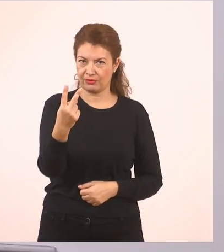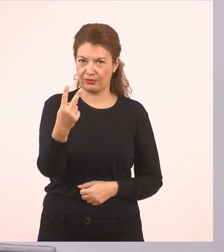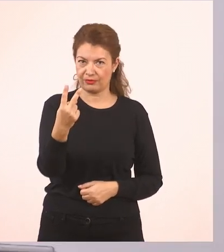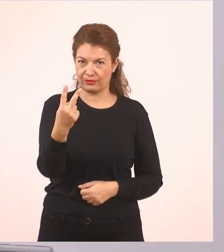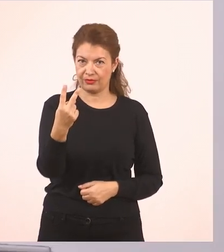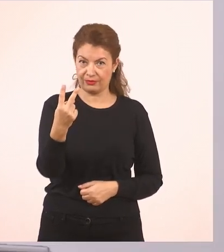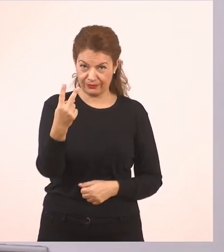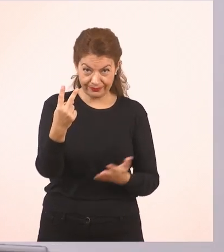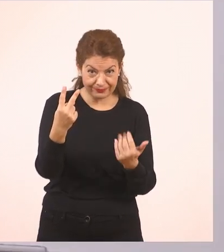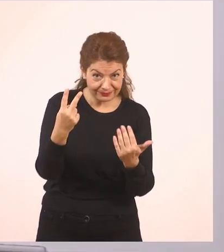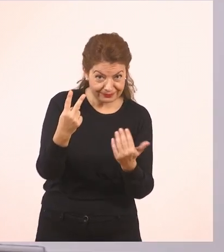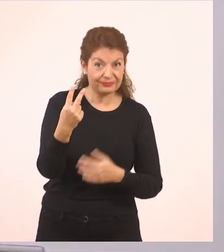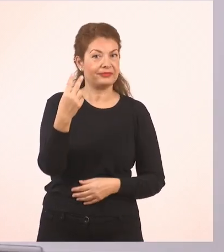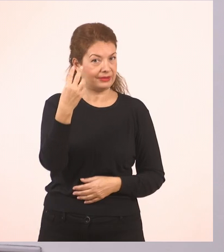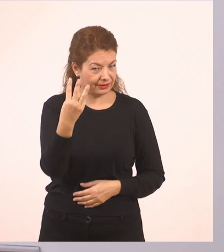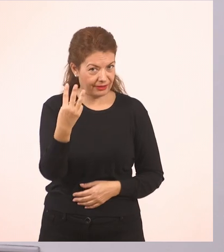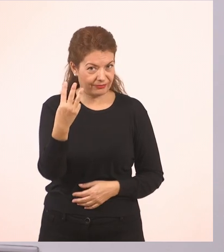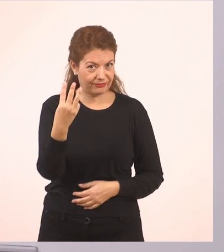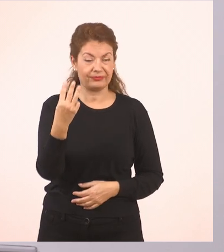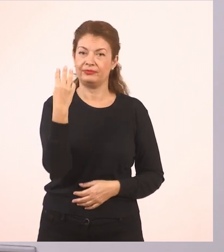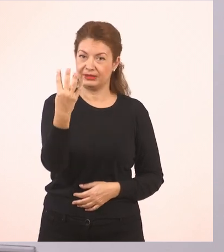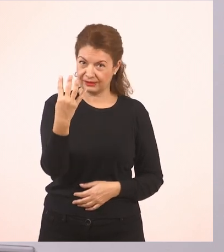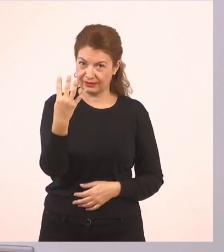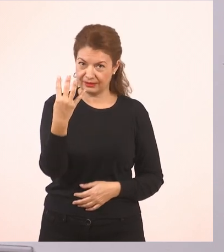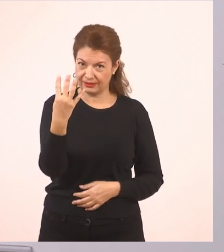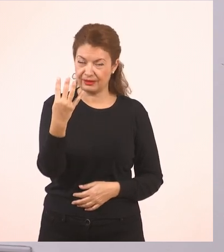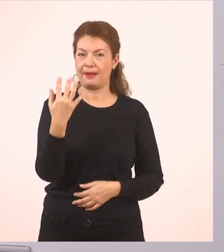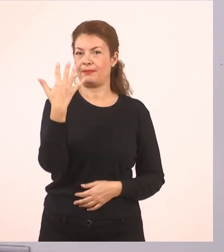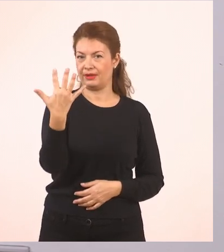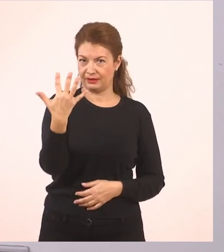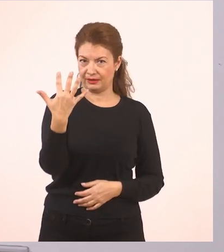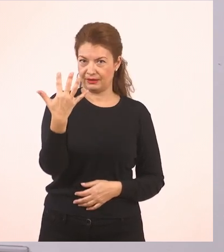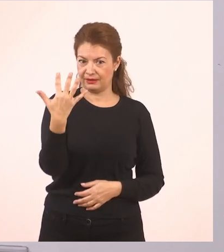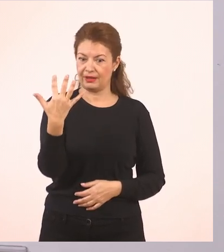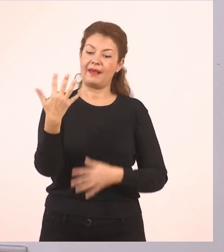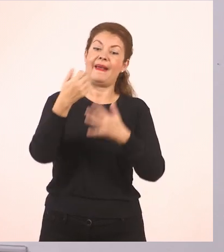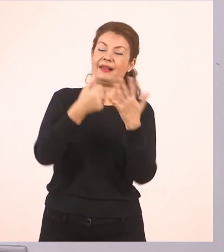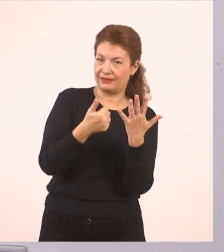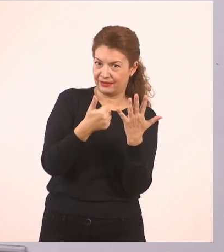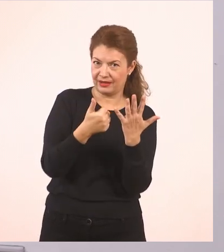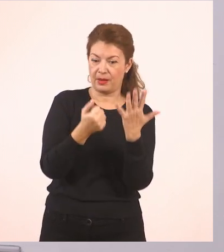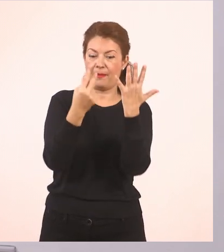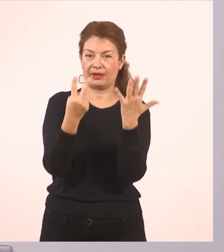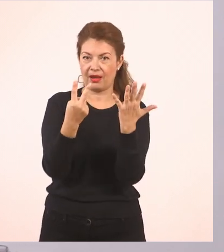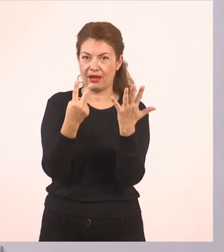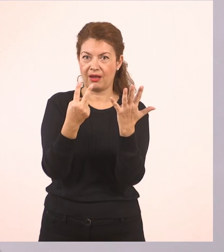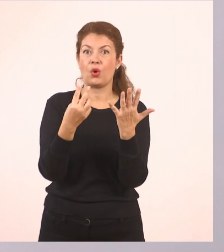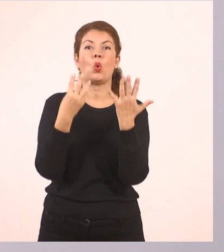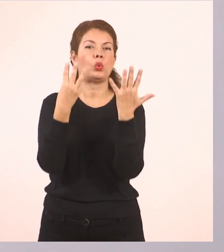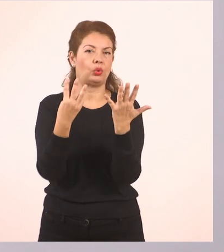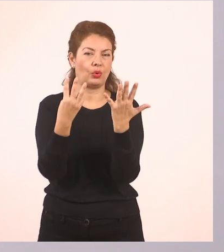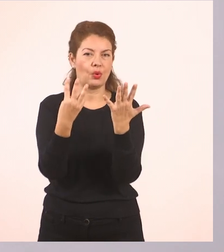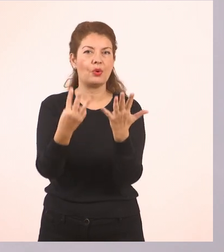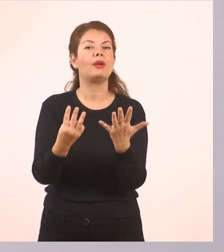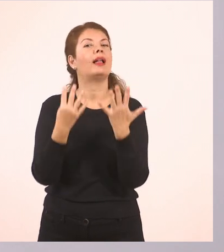3, 4, 5, 6, 7, 8,